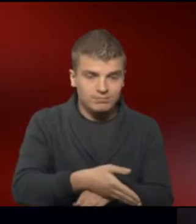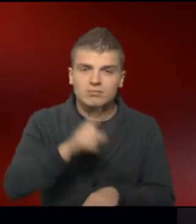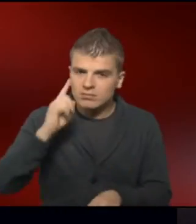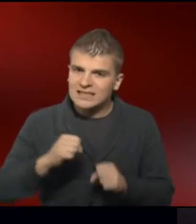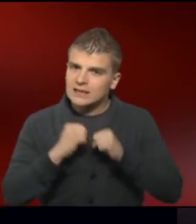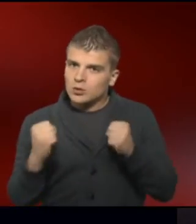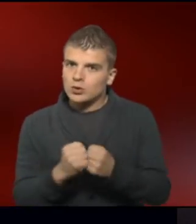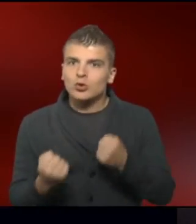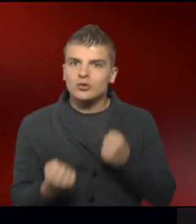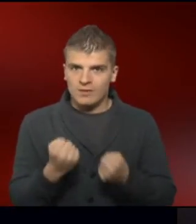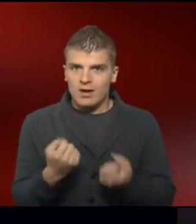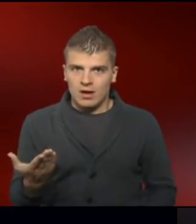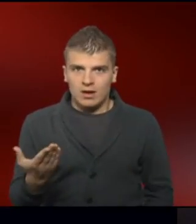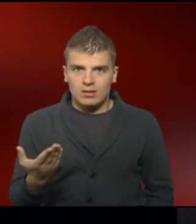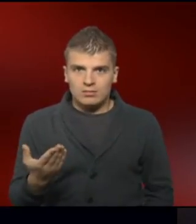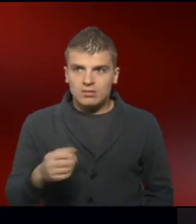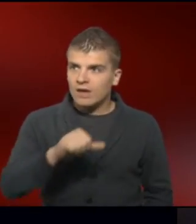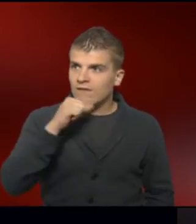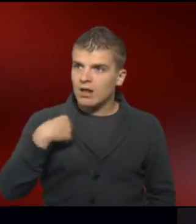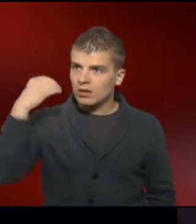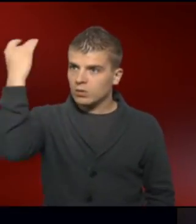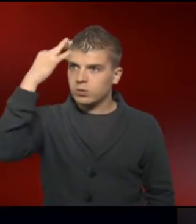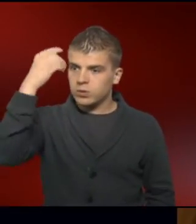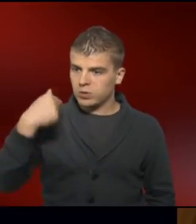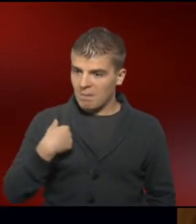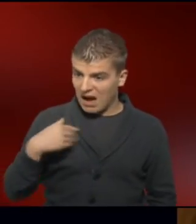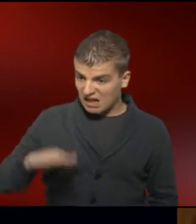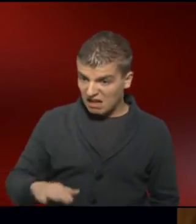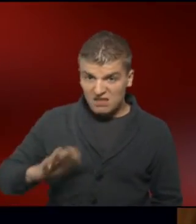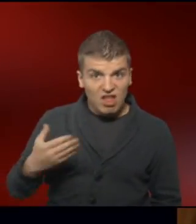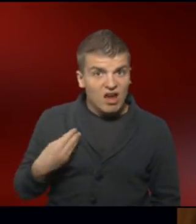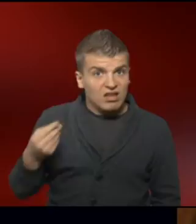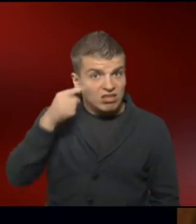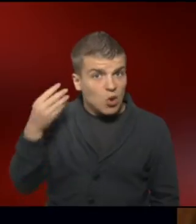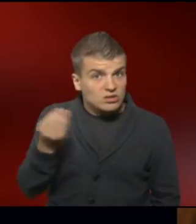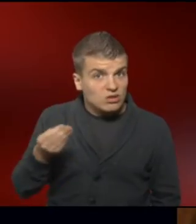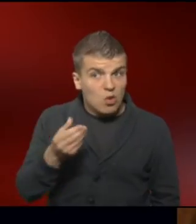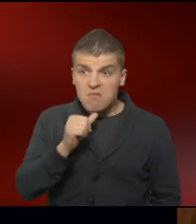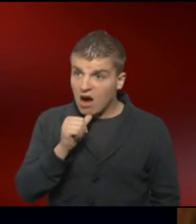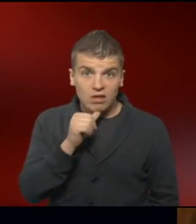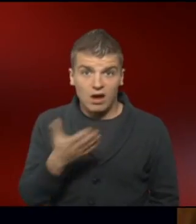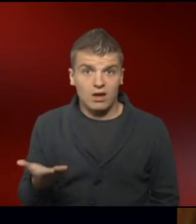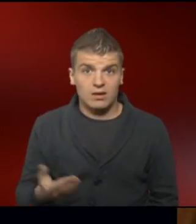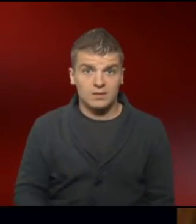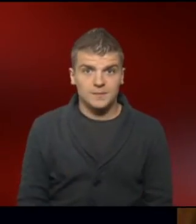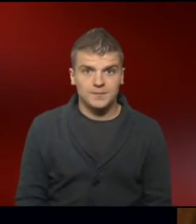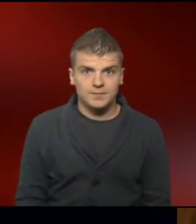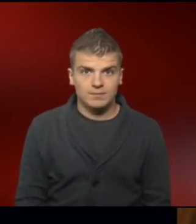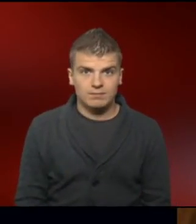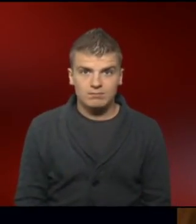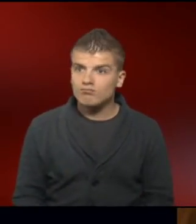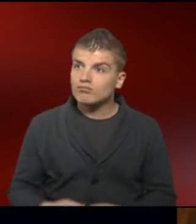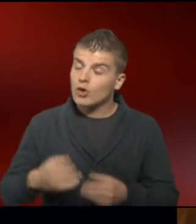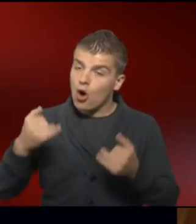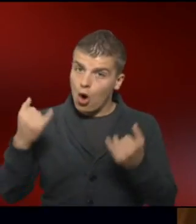Situation. Viele stellen sich die Frage, hat mein Kind das Down-Syndrom oder nicht? Heute können Eltern